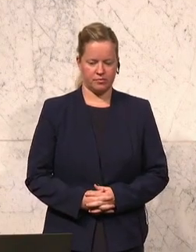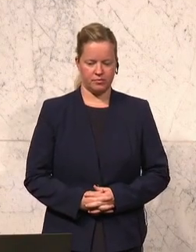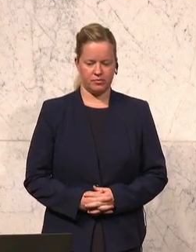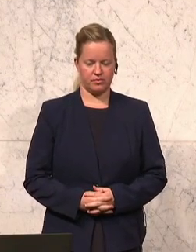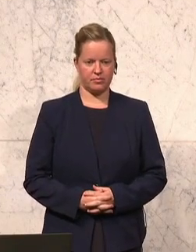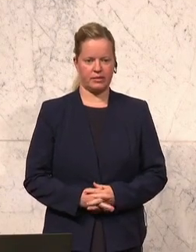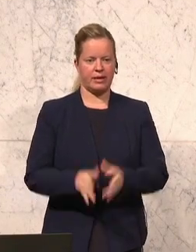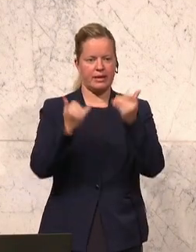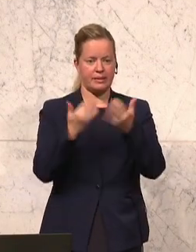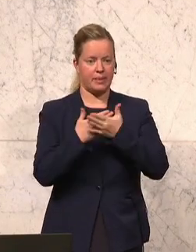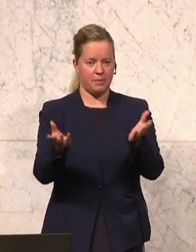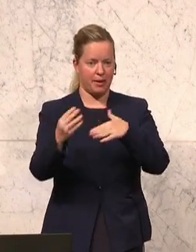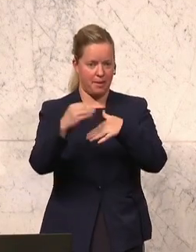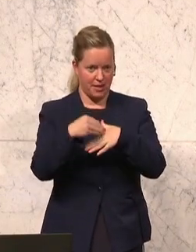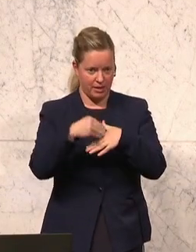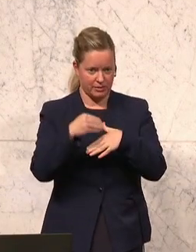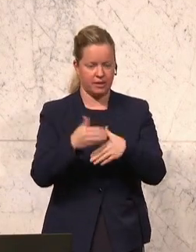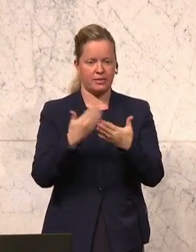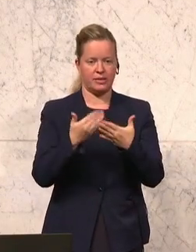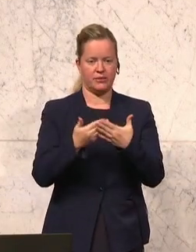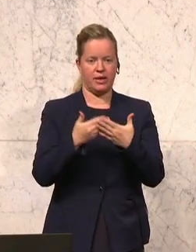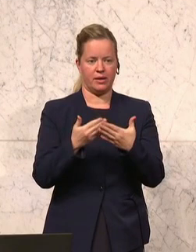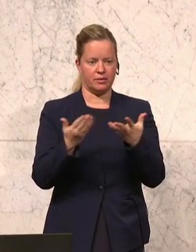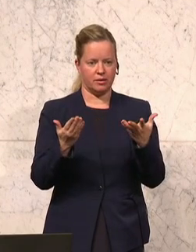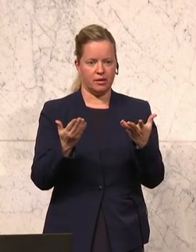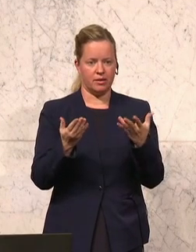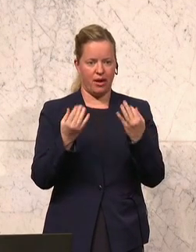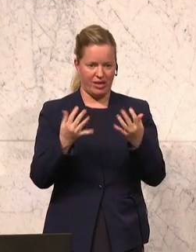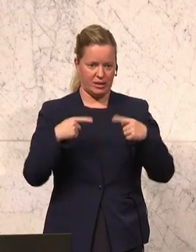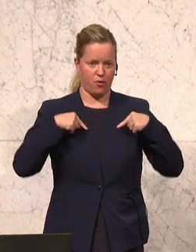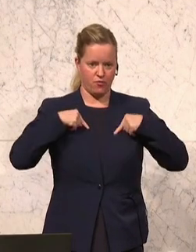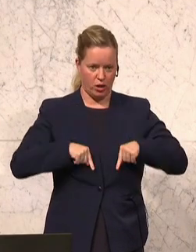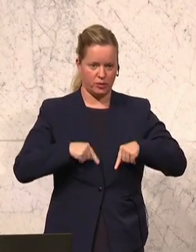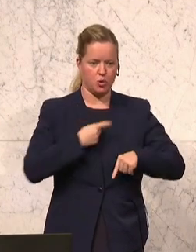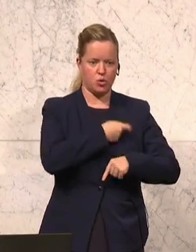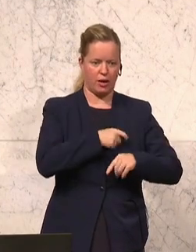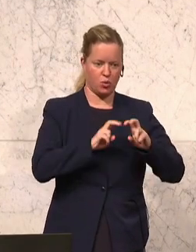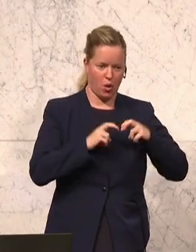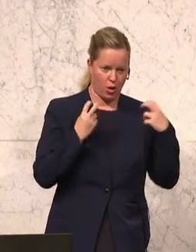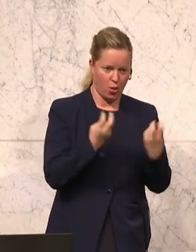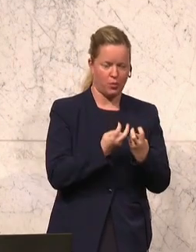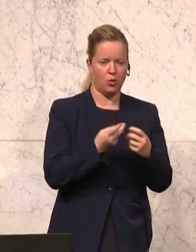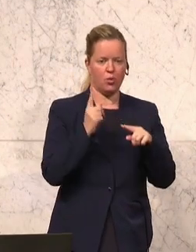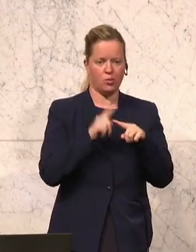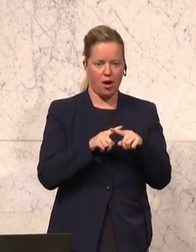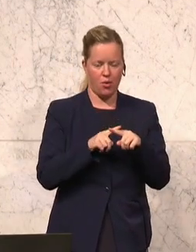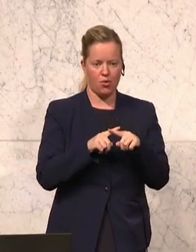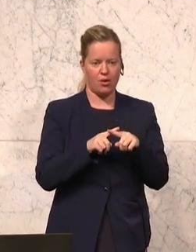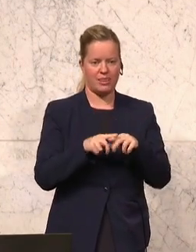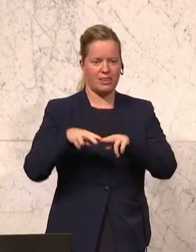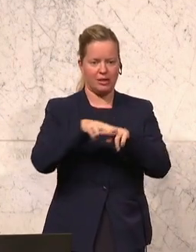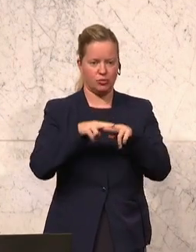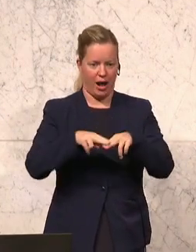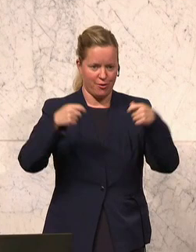Zu Wort ist niemand mehr gemeldet. Ich darf mich nur als Vorsitzender des Kuratoriums und auch des